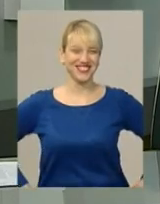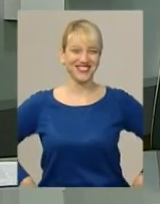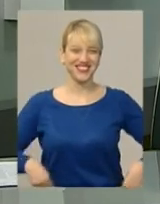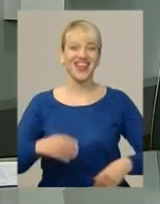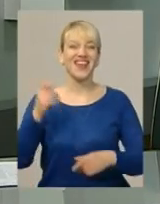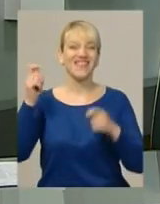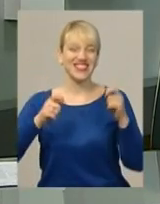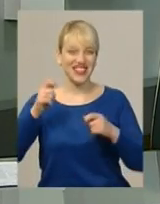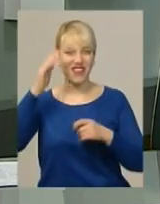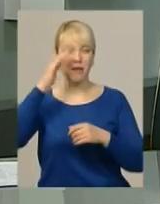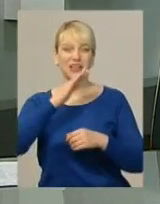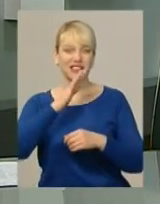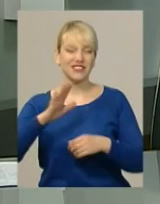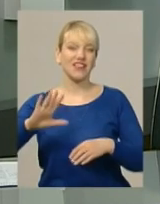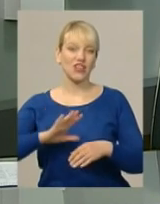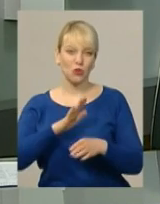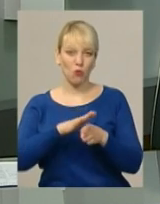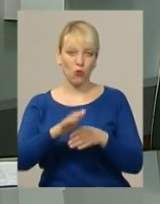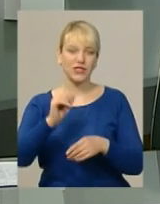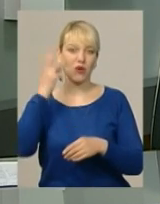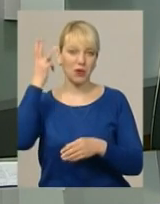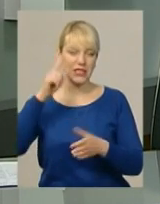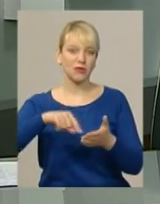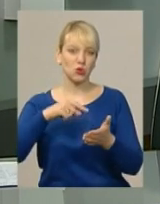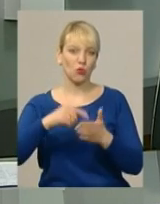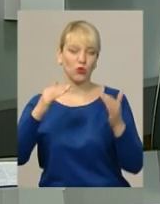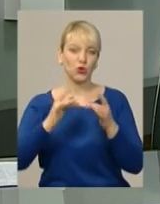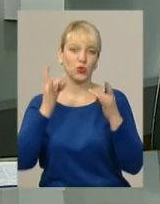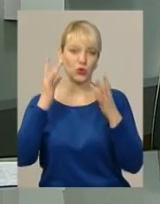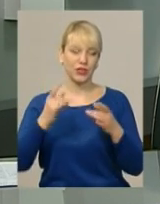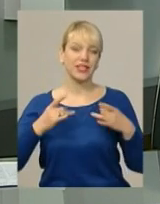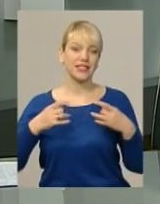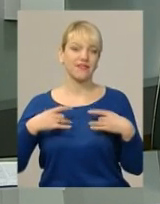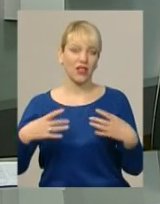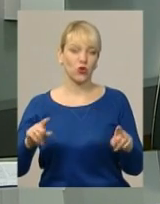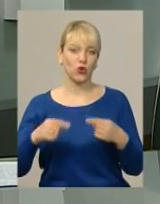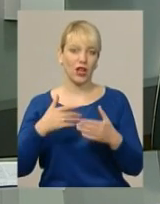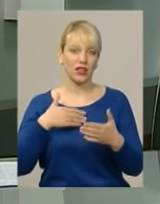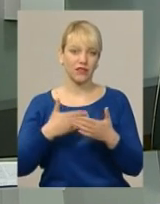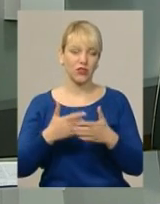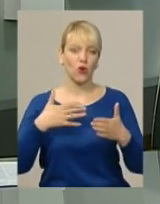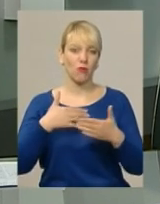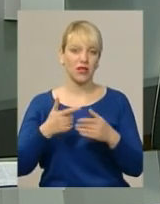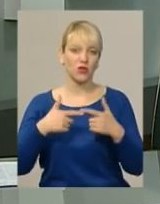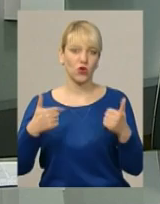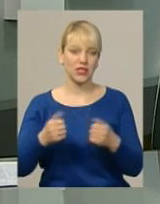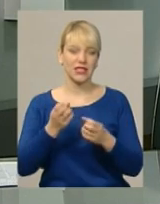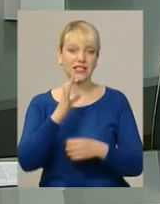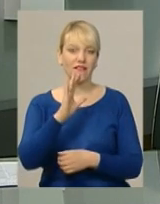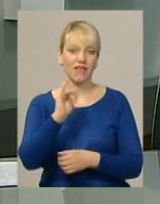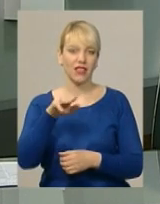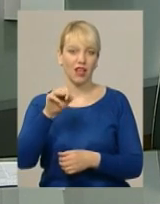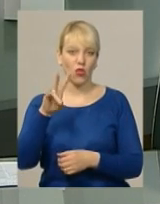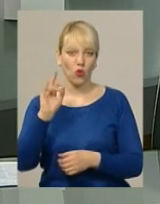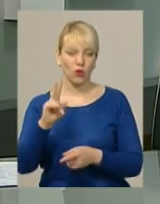Фестиваль батьківства відбувся у Хмельницькому міському будинку культури. Свято організували активісти громадської організації «Світанок». Під